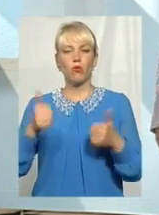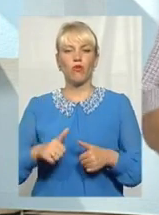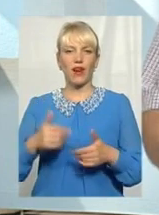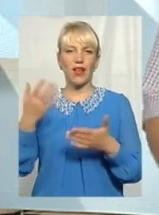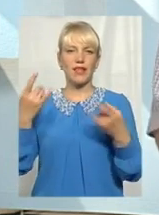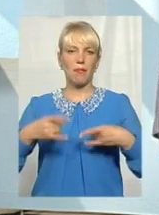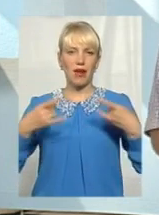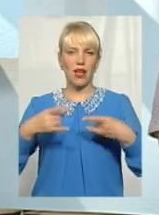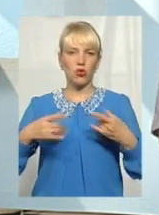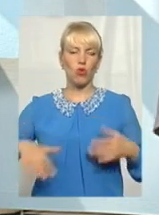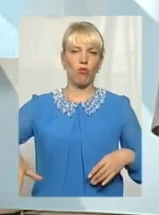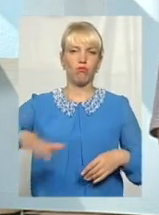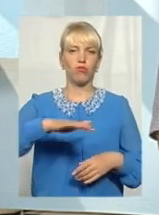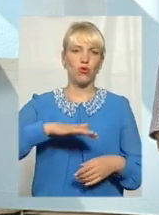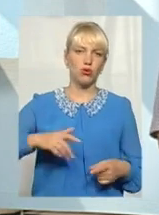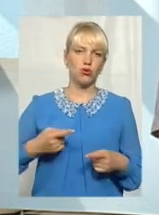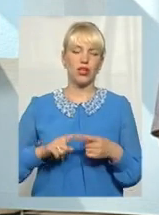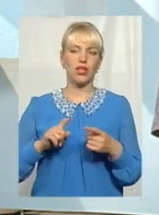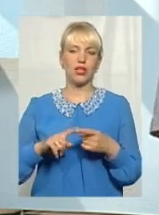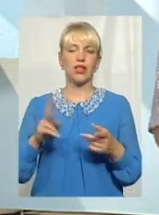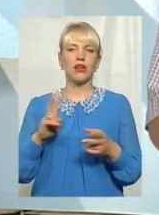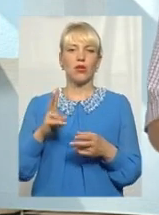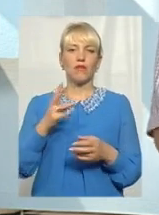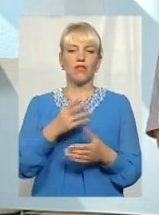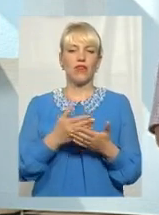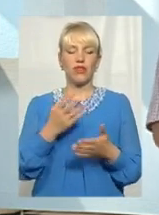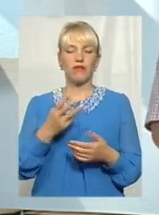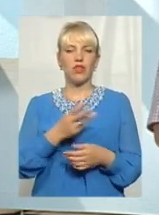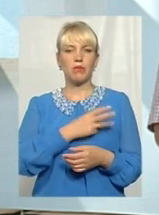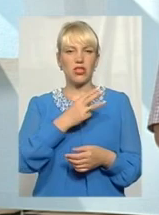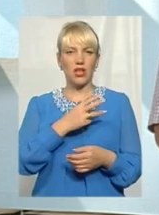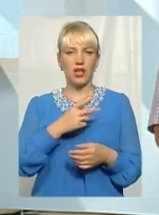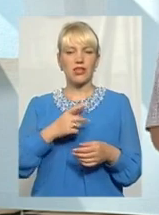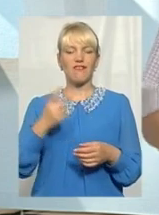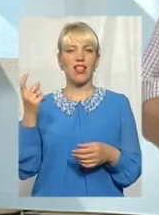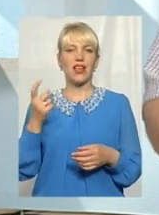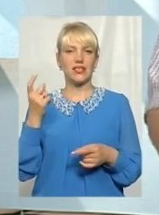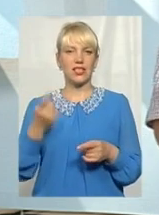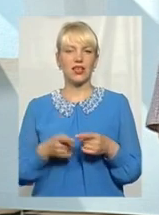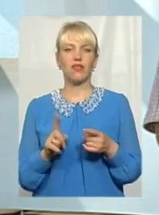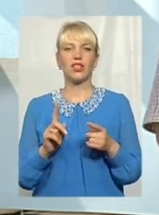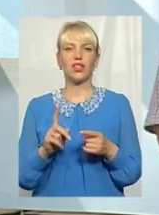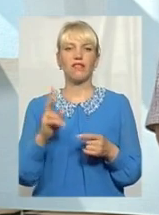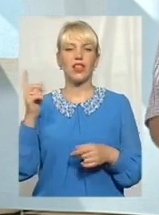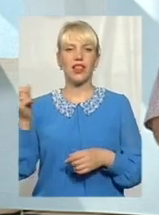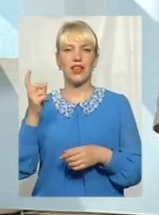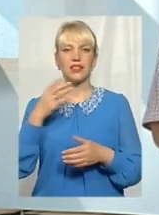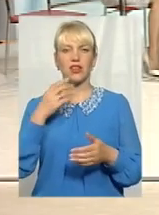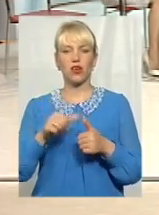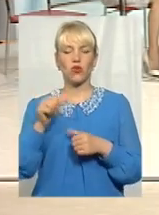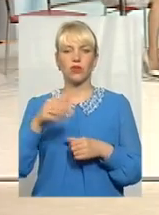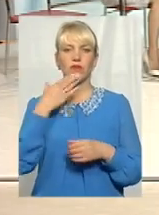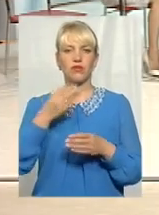величезні, які залежать від бажань власників, одного боку, а з іншого боку, власник, крім своїх